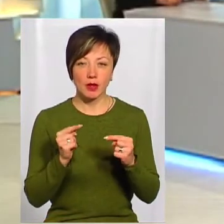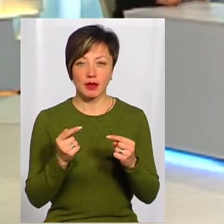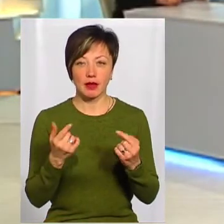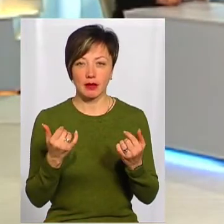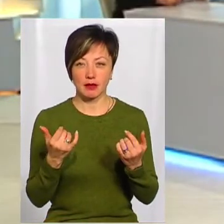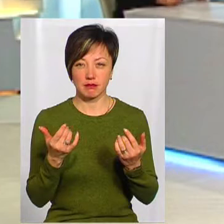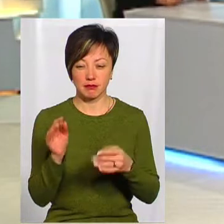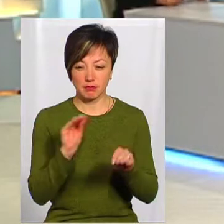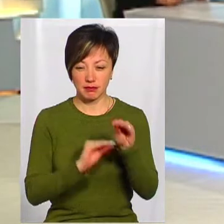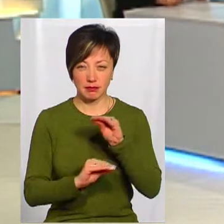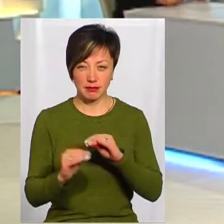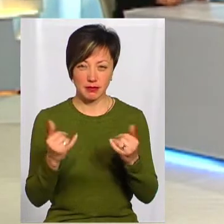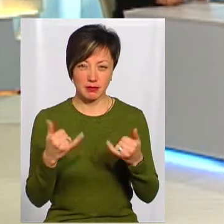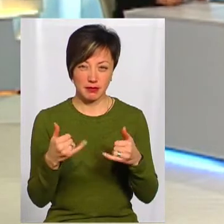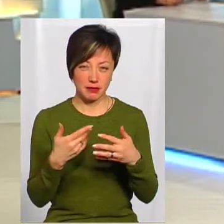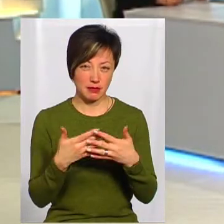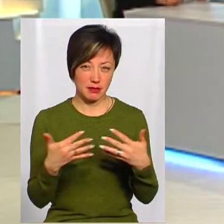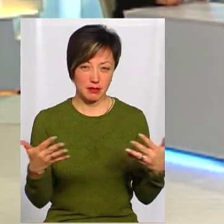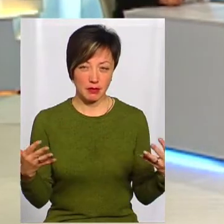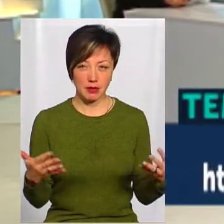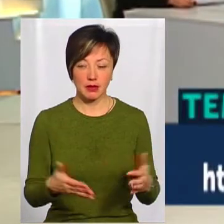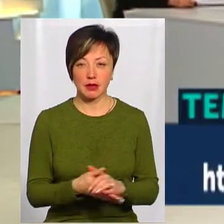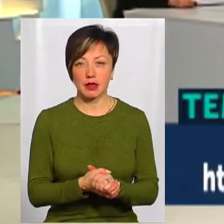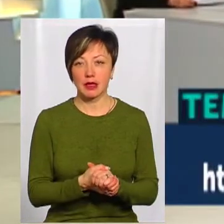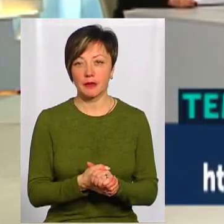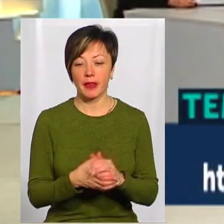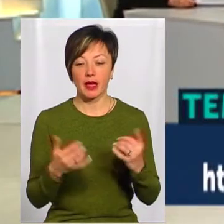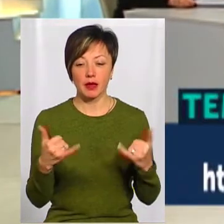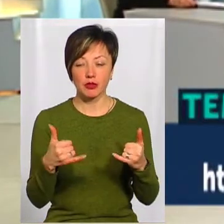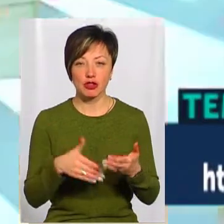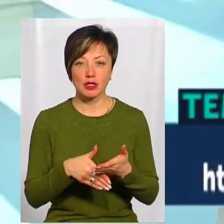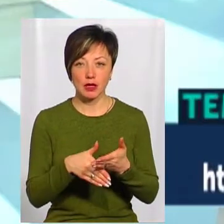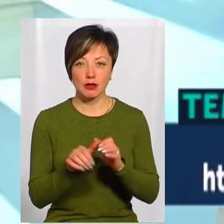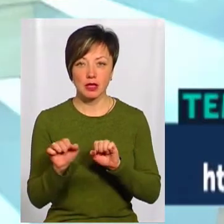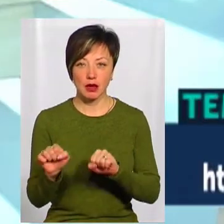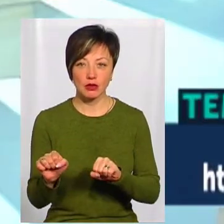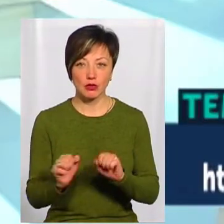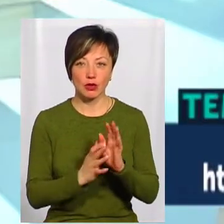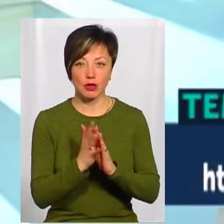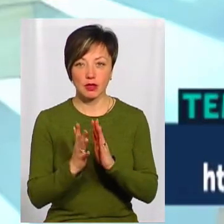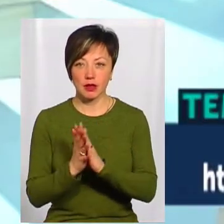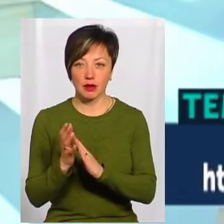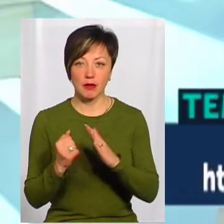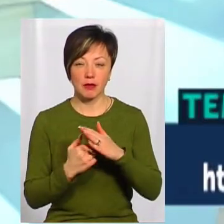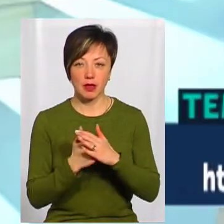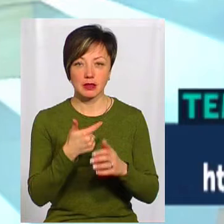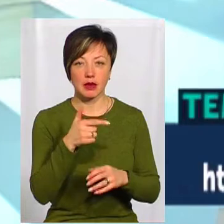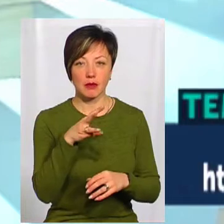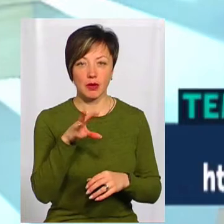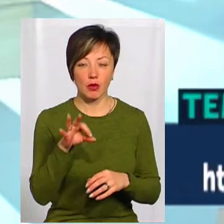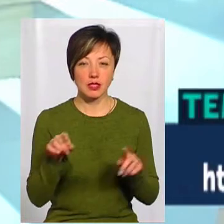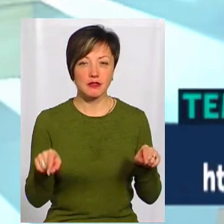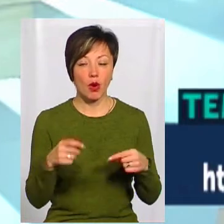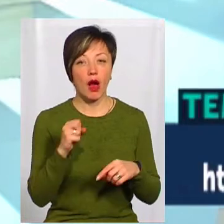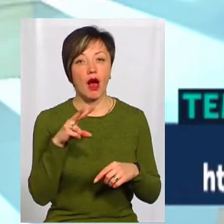міндобрив, ядохімікатів, тобто хімічні засоби рослин, які на базі геномодифікованих речовин створені.